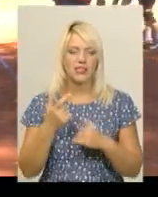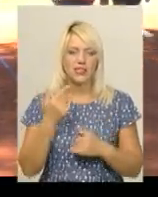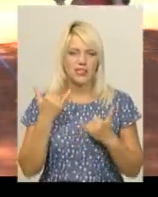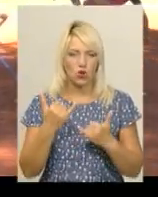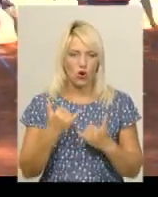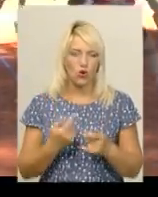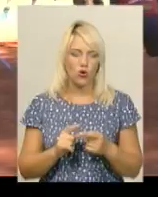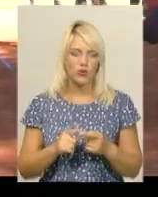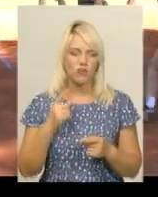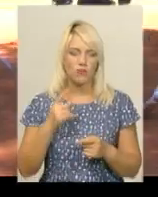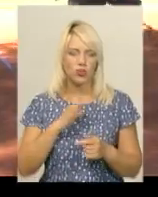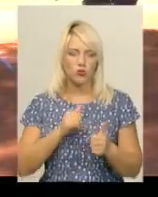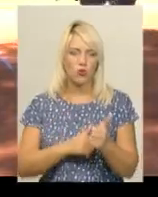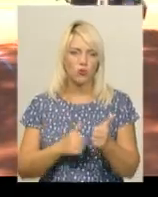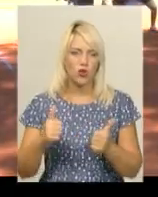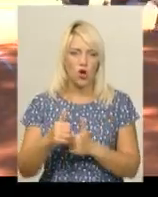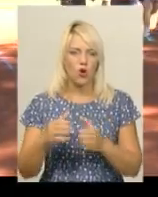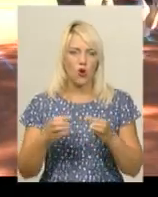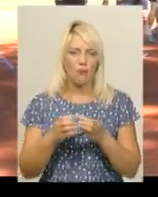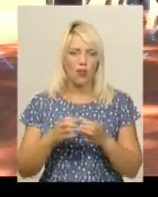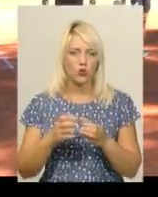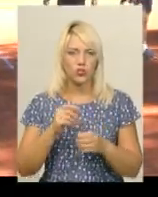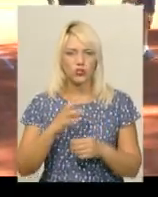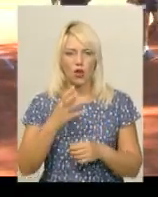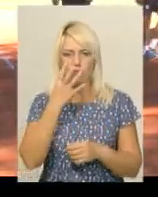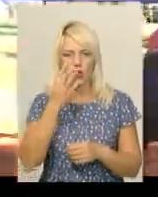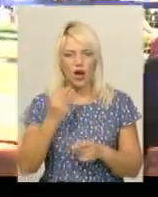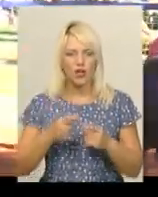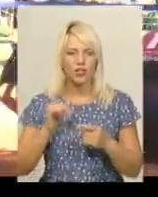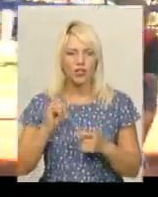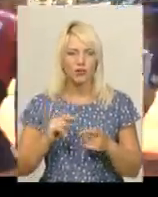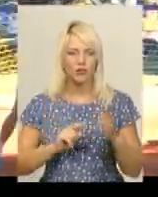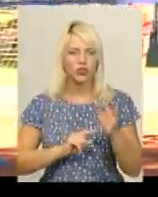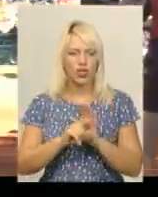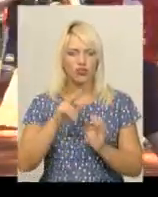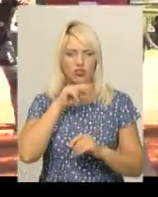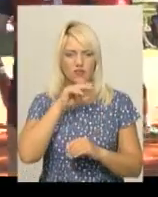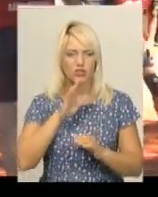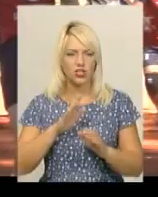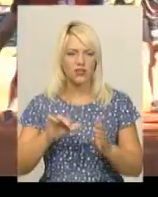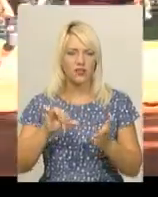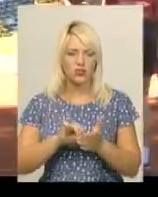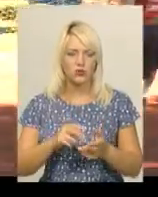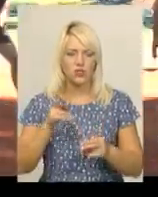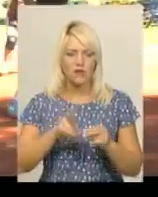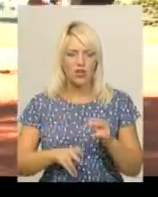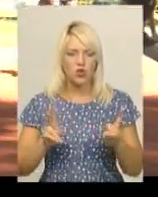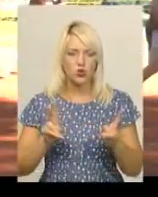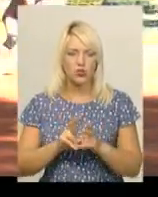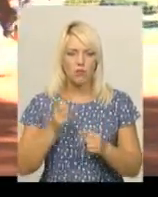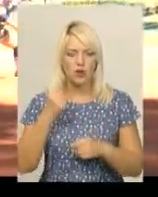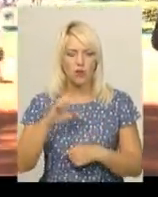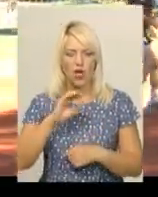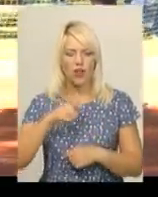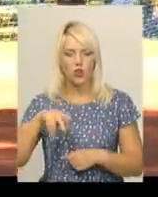вони обіграли команду Кріс Варна з Болгарії. Чернівчани ж тільки починають виступ у турнірі. Завершується зустріч перемогою Ельдорадо